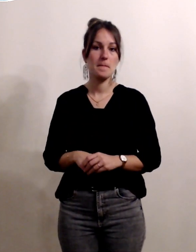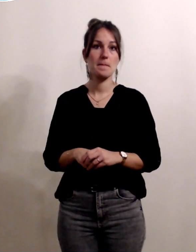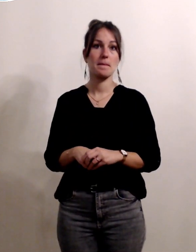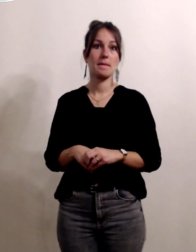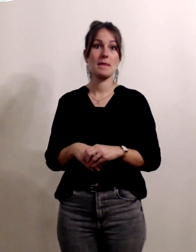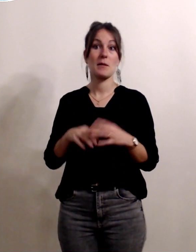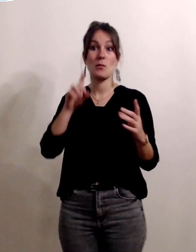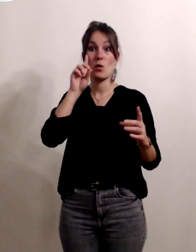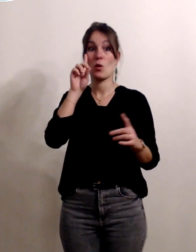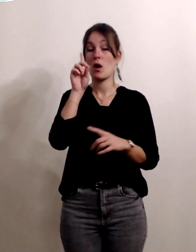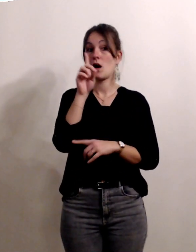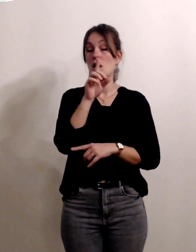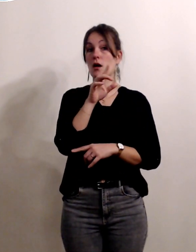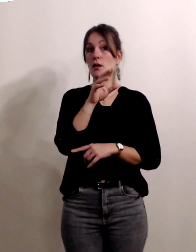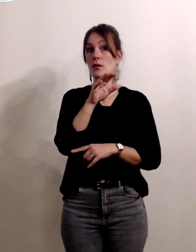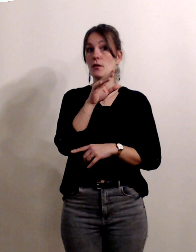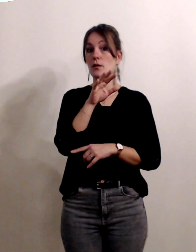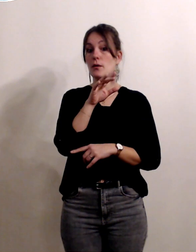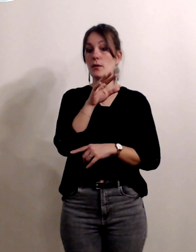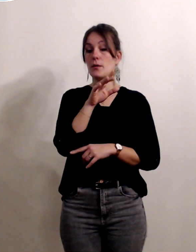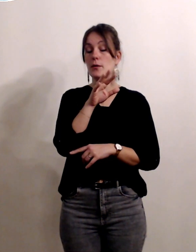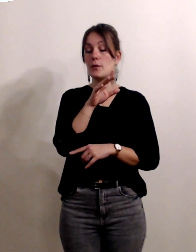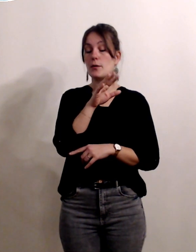puisqu'il n'y a pas de prise en charge aujourd'hui